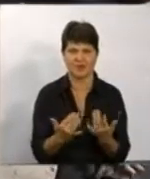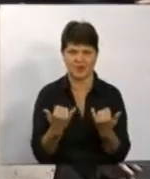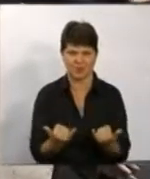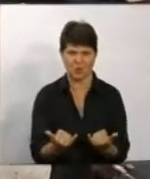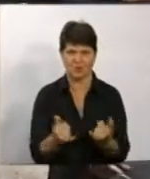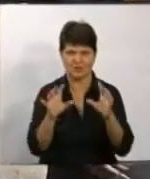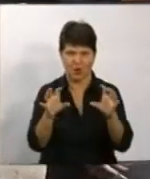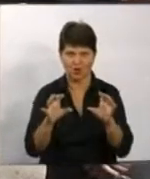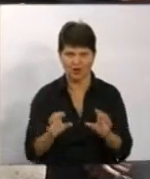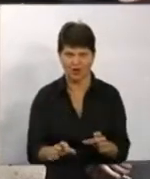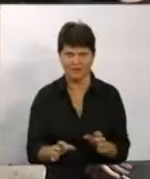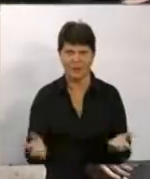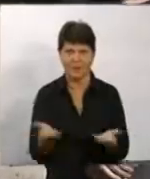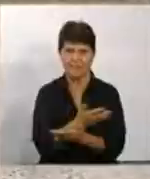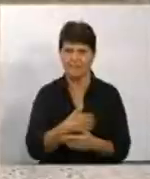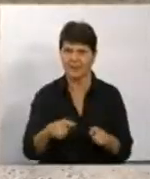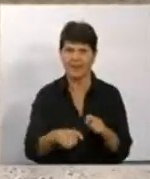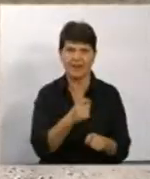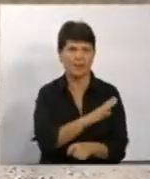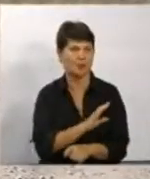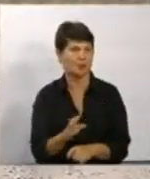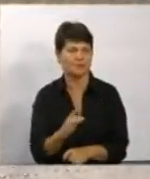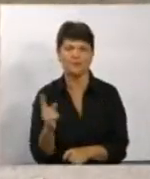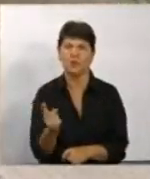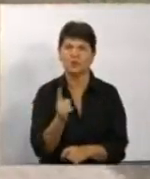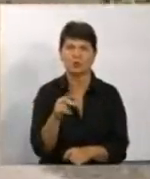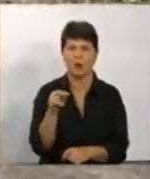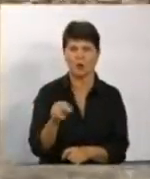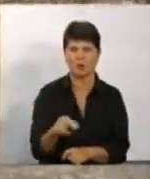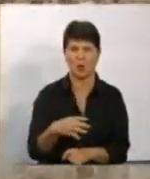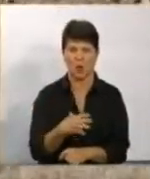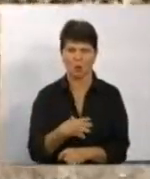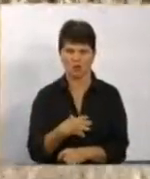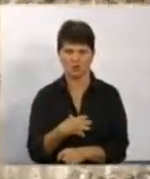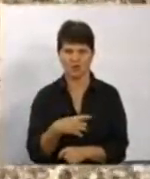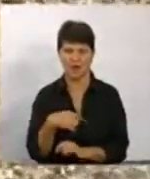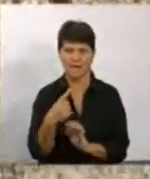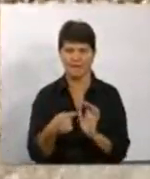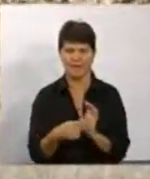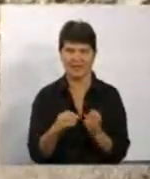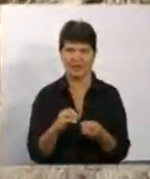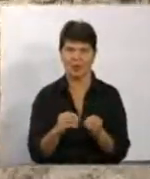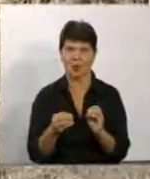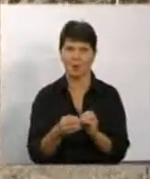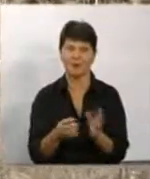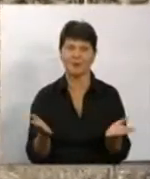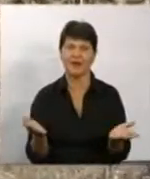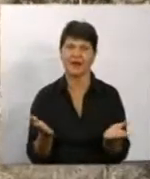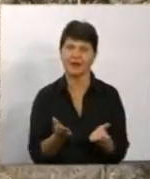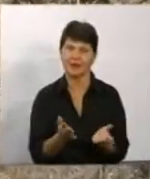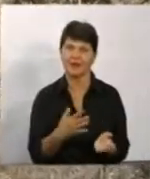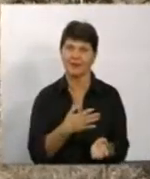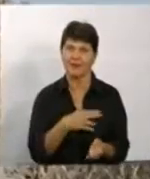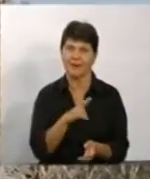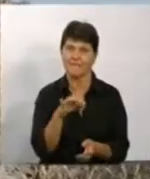законодавства, які ми не порушуємо жодного пункту. Основне питання проблемне, яке наших